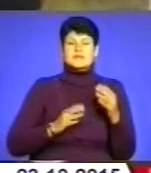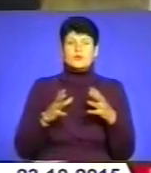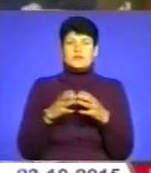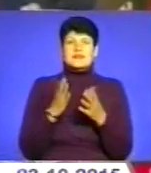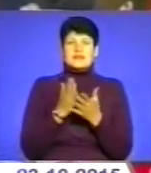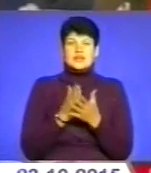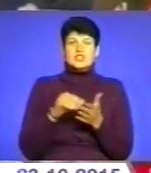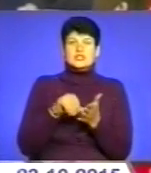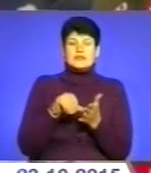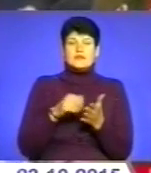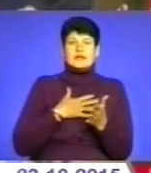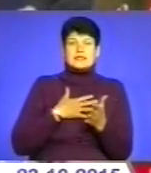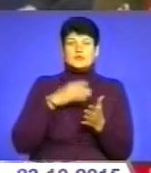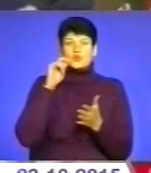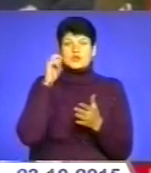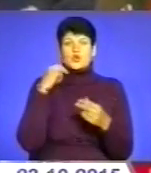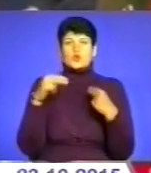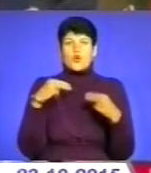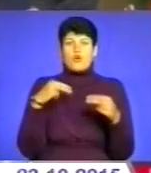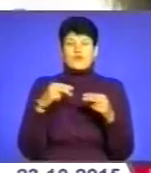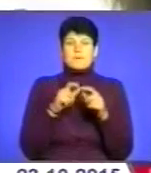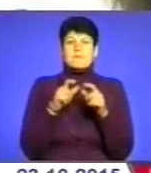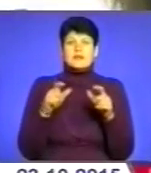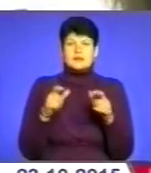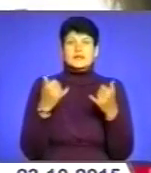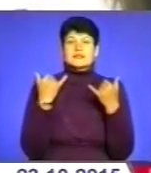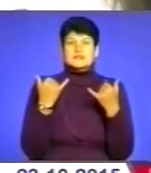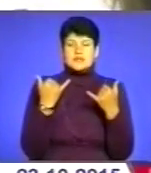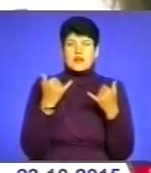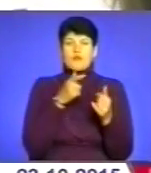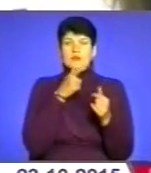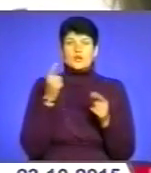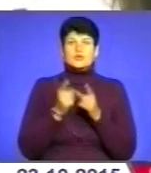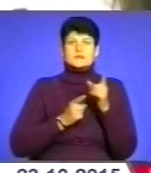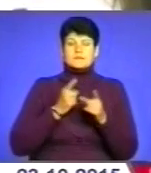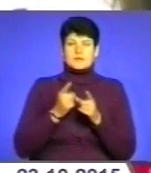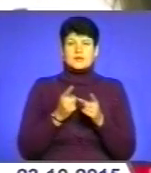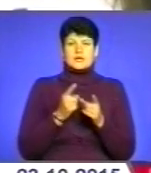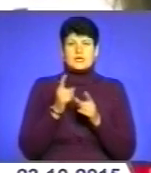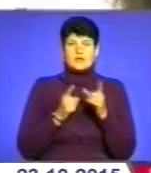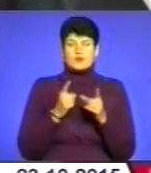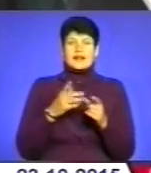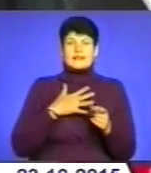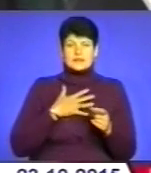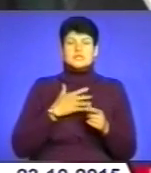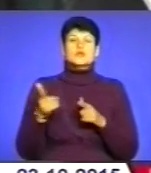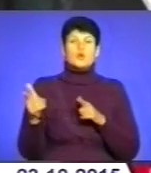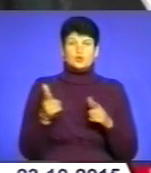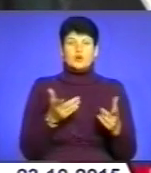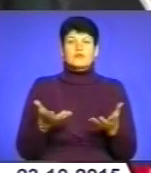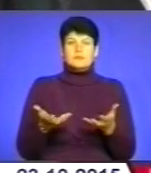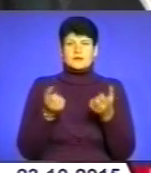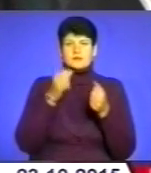Канадсько-української торгової палати. Відтак, зараз у період змін та потужних реформ канадійці готові підтримати